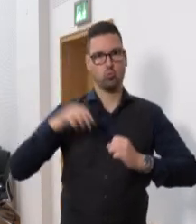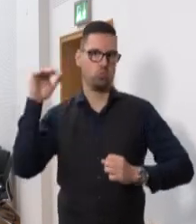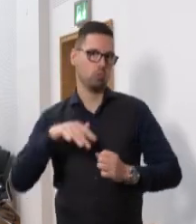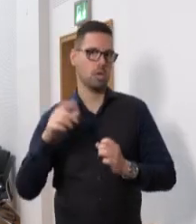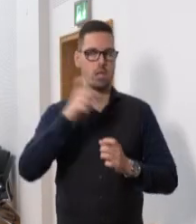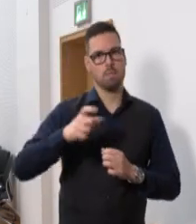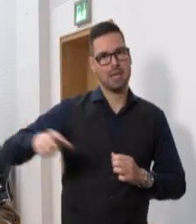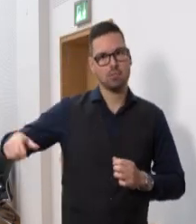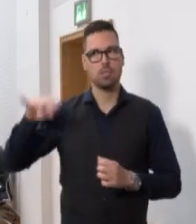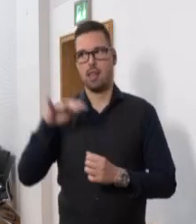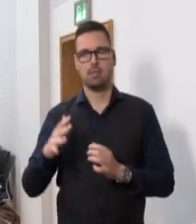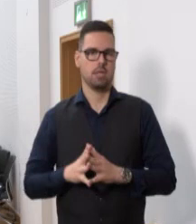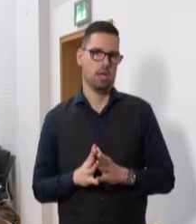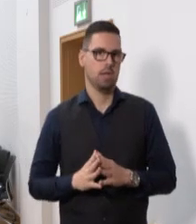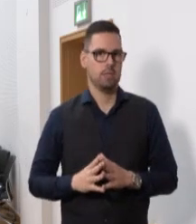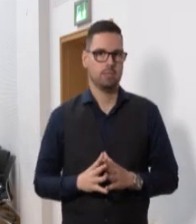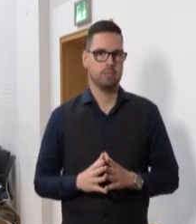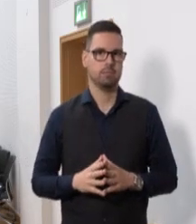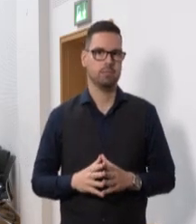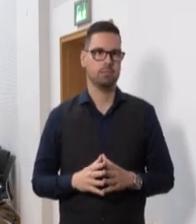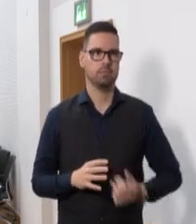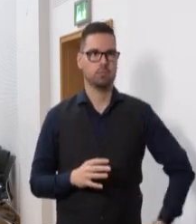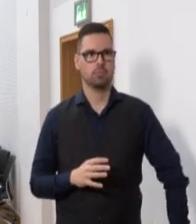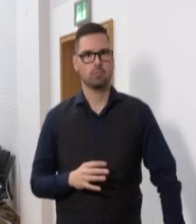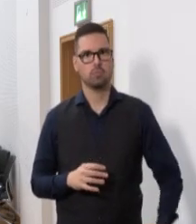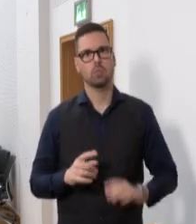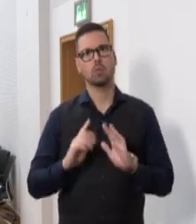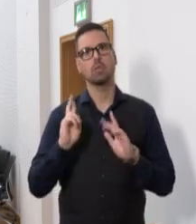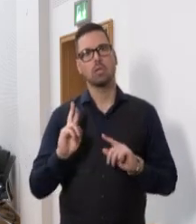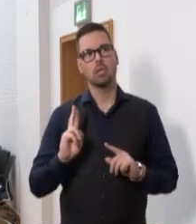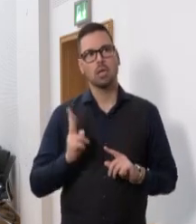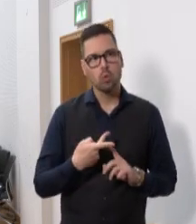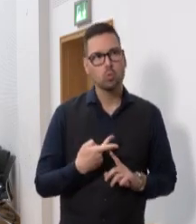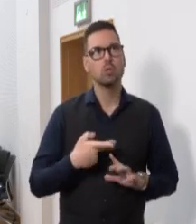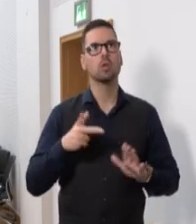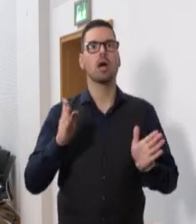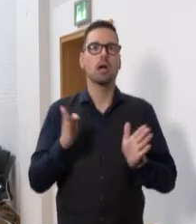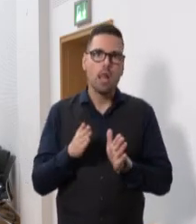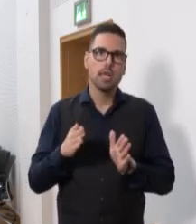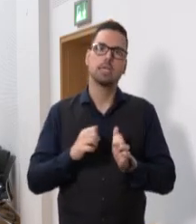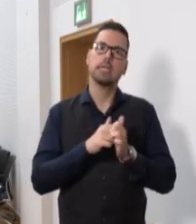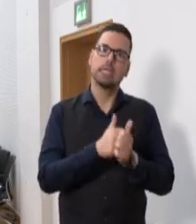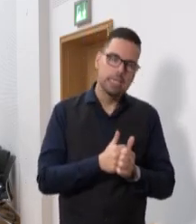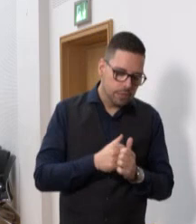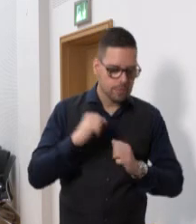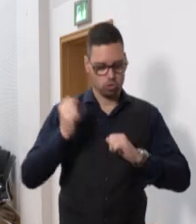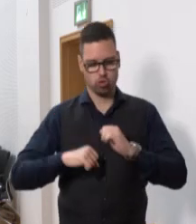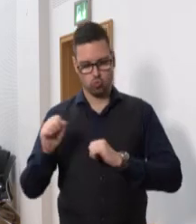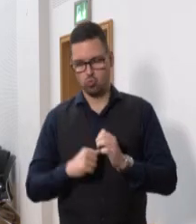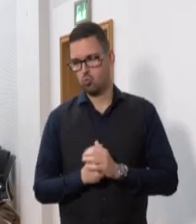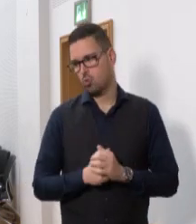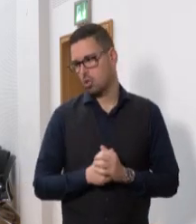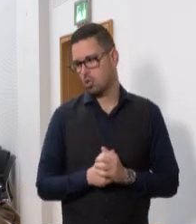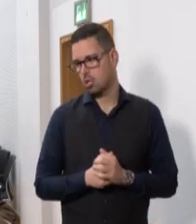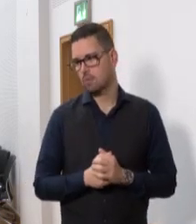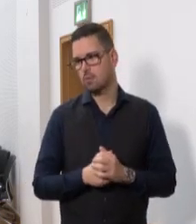personell aufgestockt werden. Ganz konkret sollen auch kleine Hilfsstrukturen gestärkt werden. Insbesondere